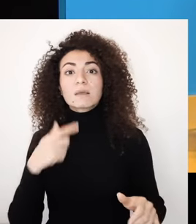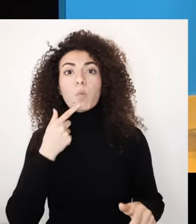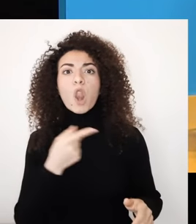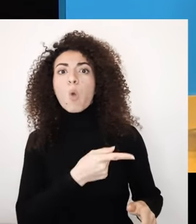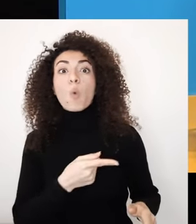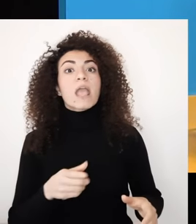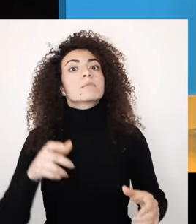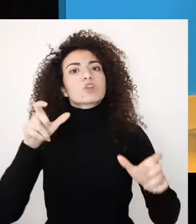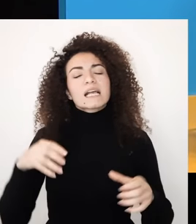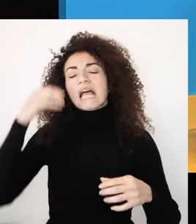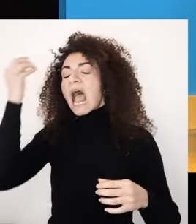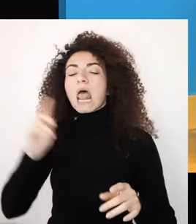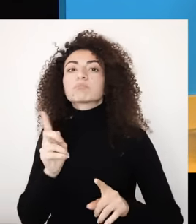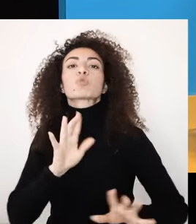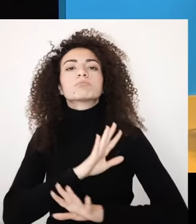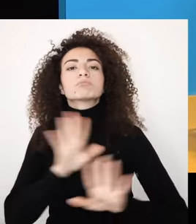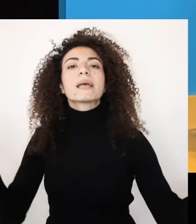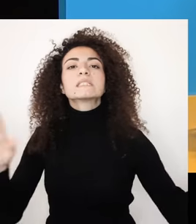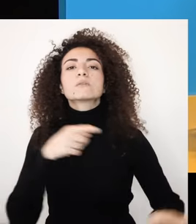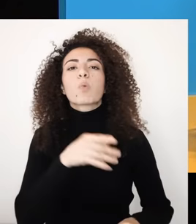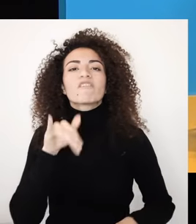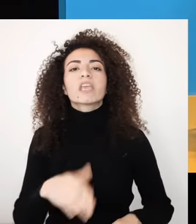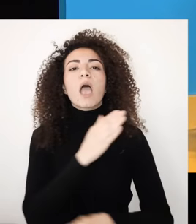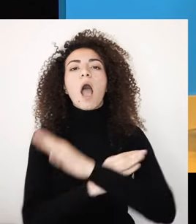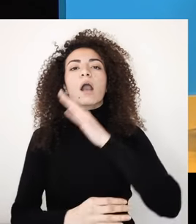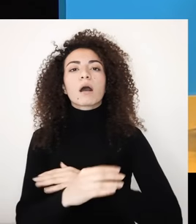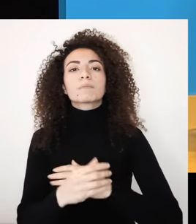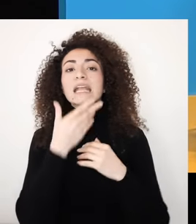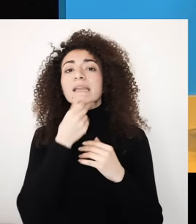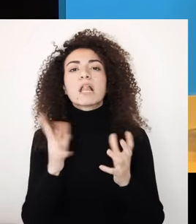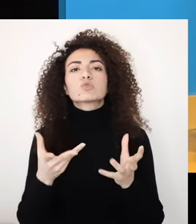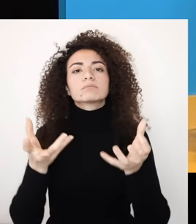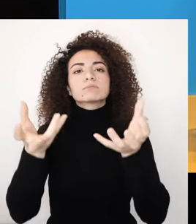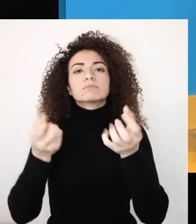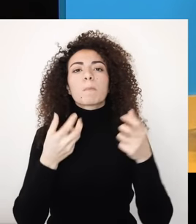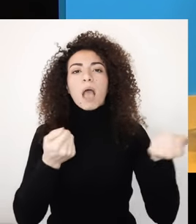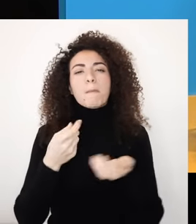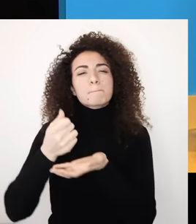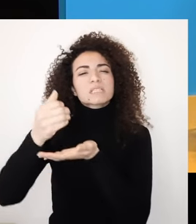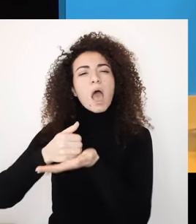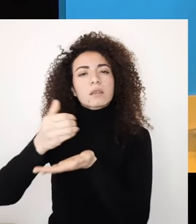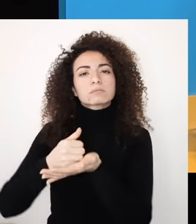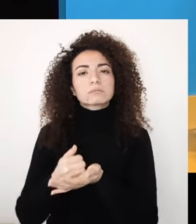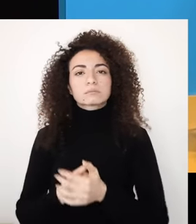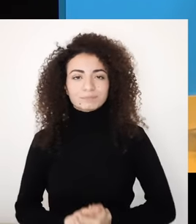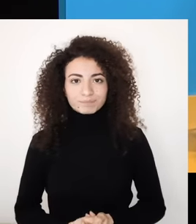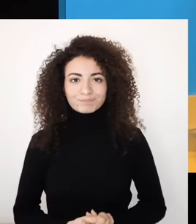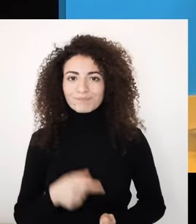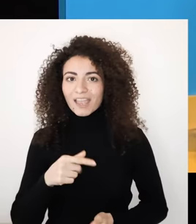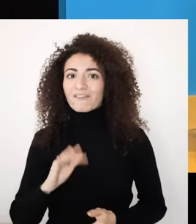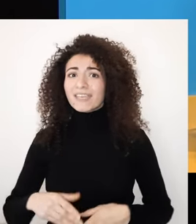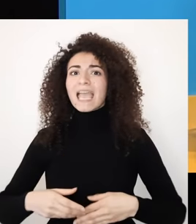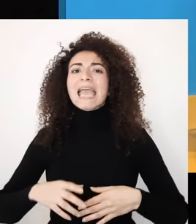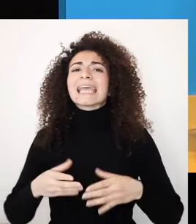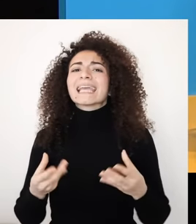واختزال كل كيان وقدراته بالإعاقة والهدف بيكون الاستعطاف وجمع الأموال وهالصورة